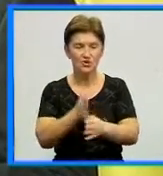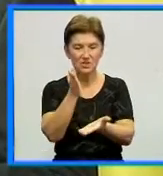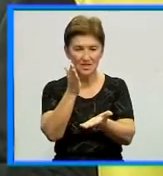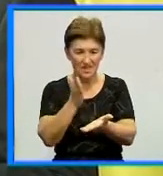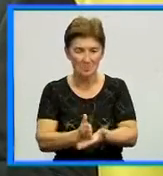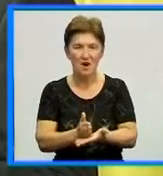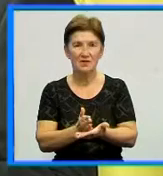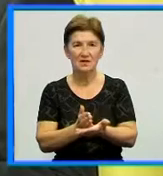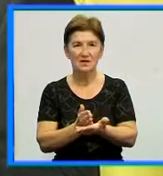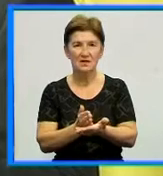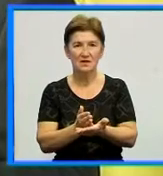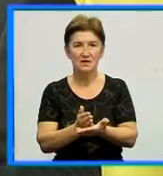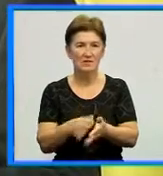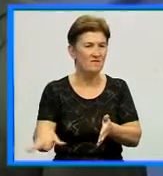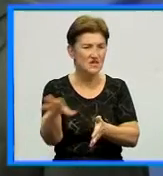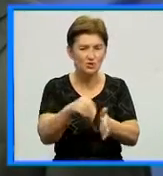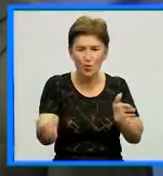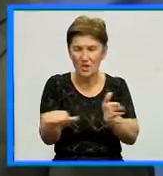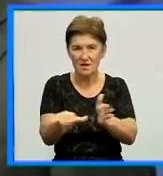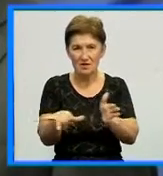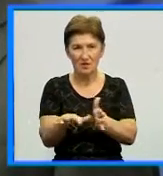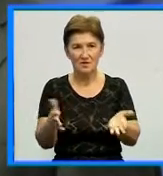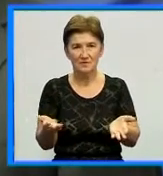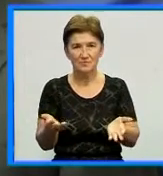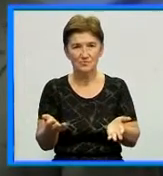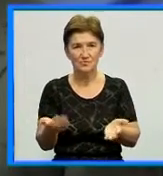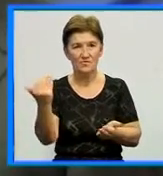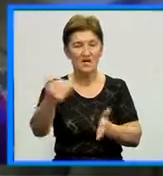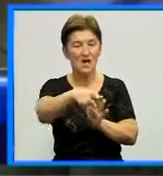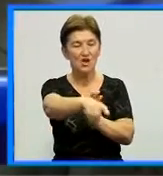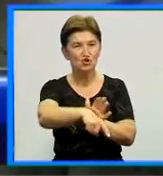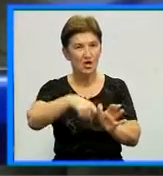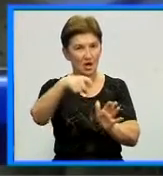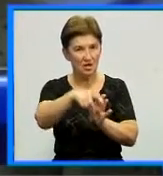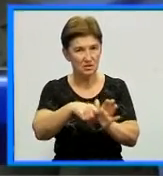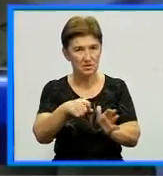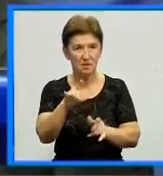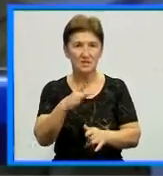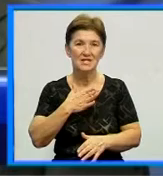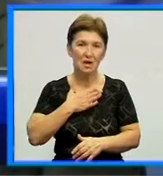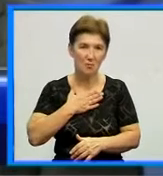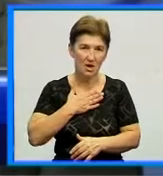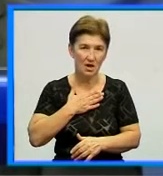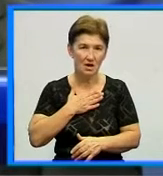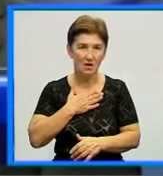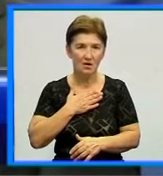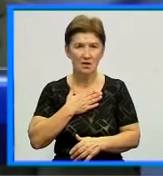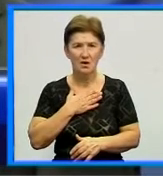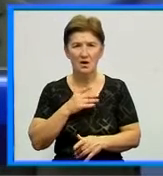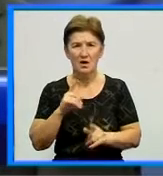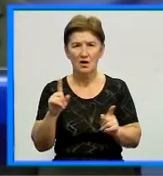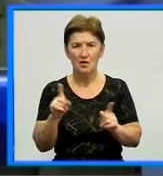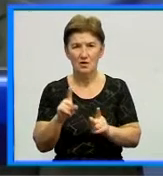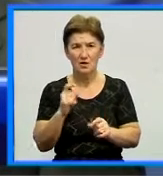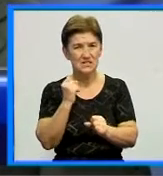енергетику в руках. Шахта – це і для мене моє все. Тому що шахта